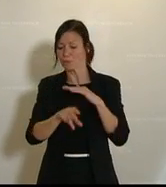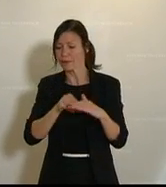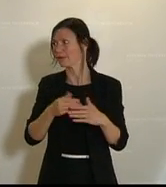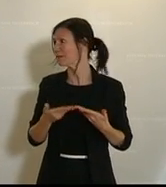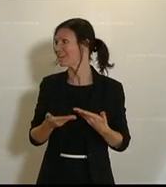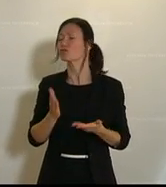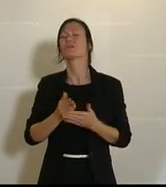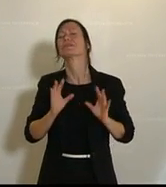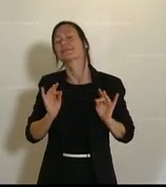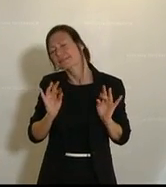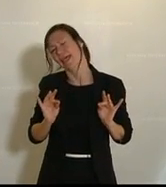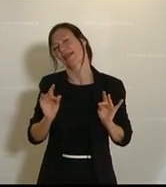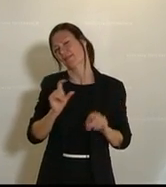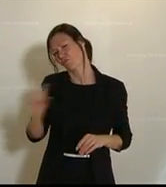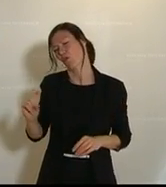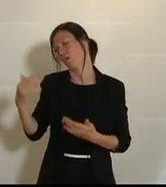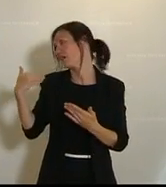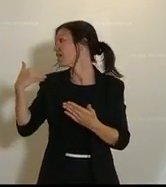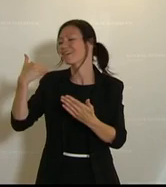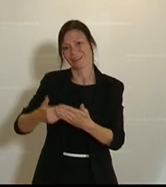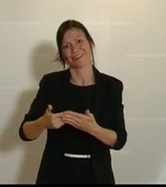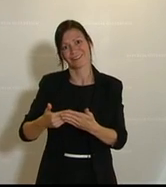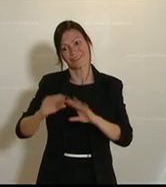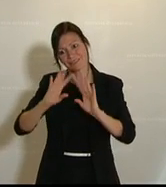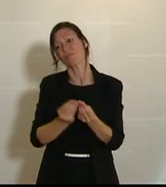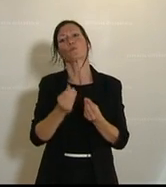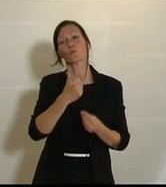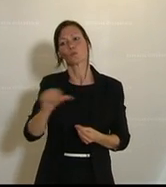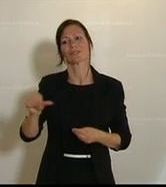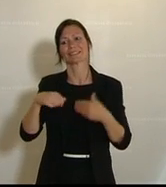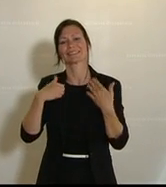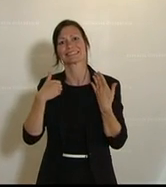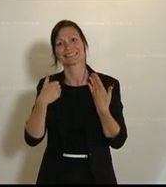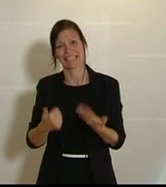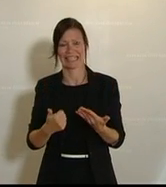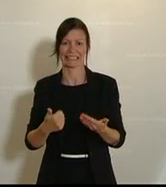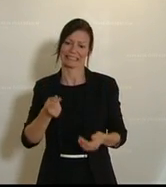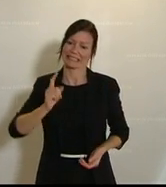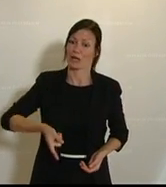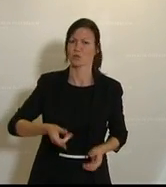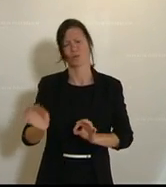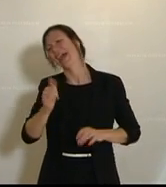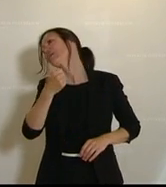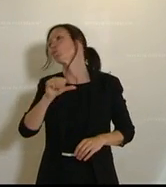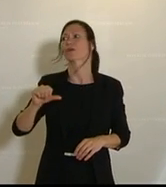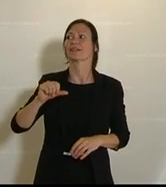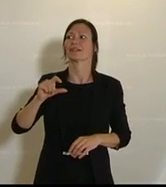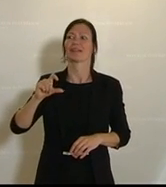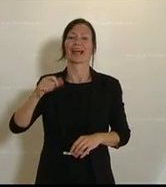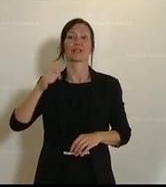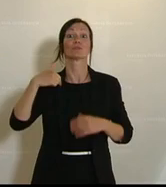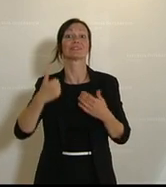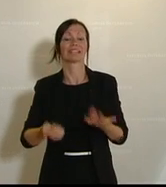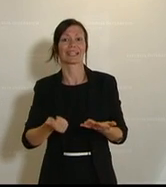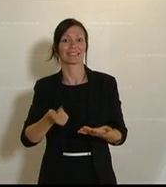dass sie seit zehn Wochen, weil von 160.000 oder 161.000 Anträgen wurden aktuell über